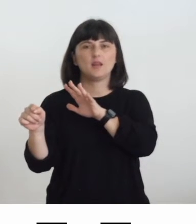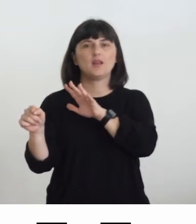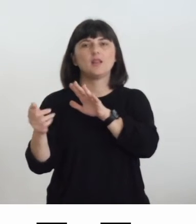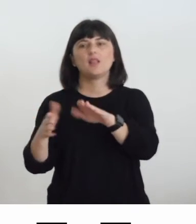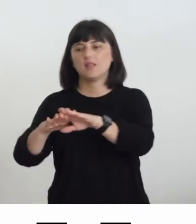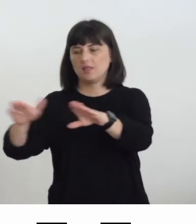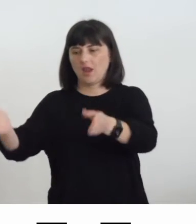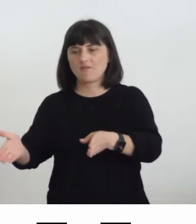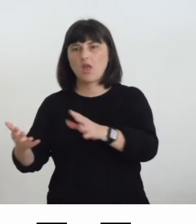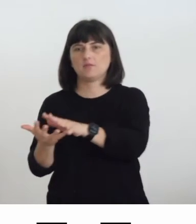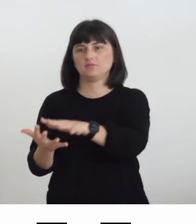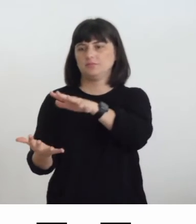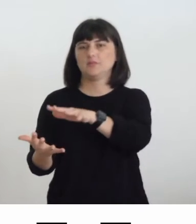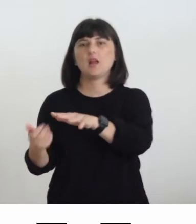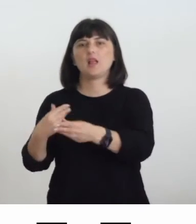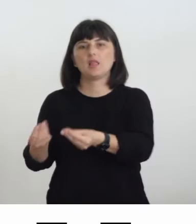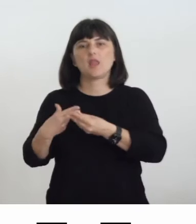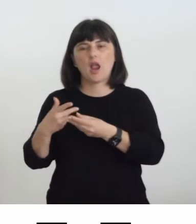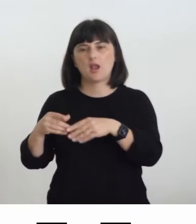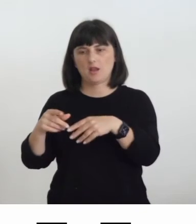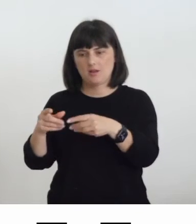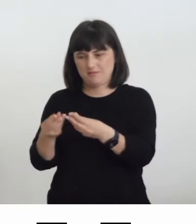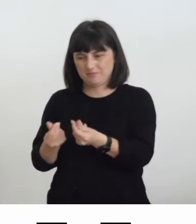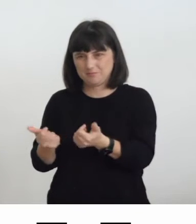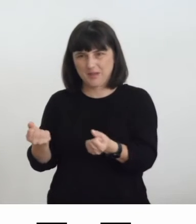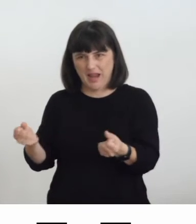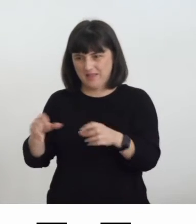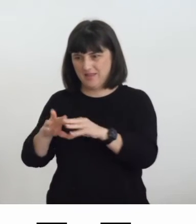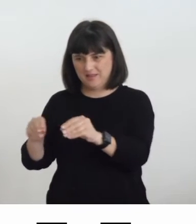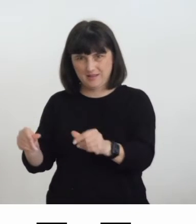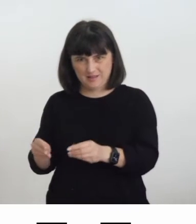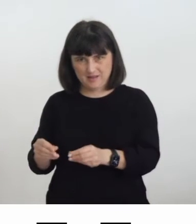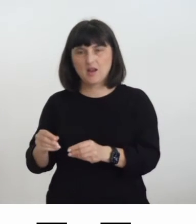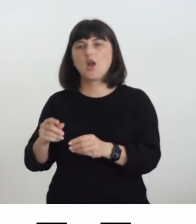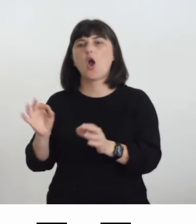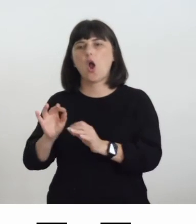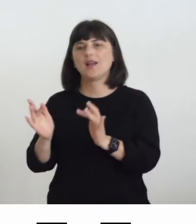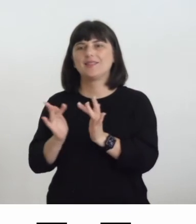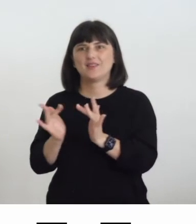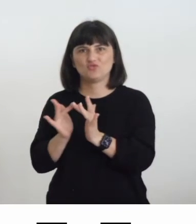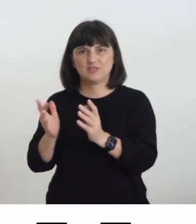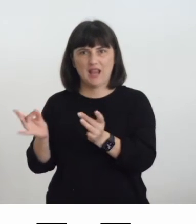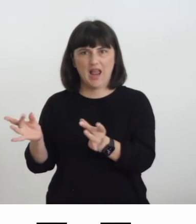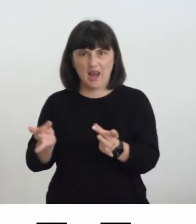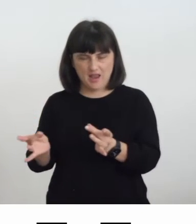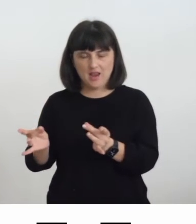una tavola che ha degli elementi sia materici sia digitali